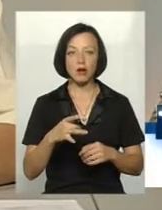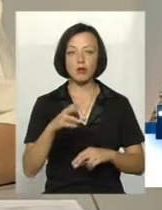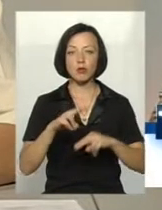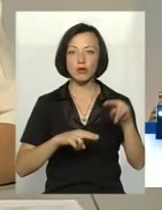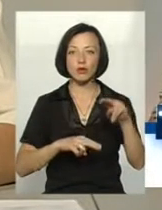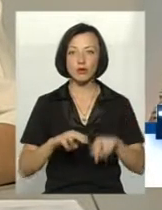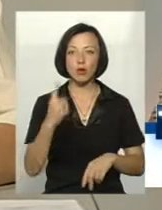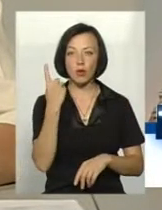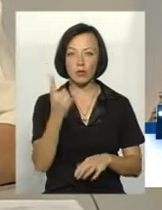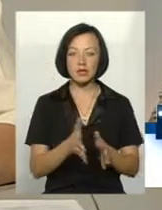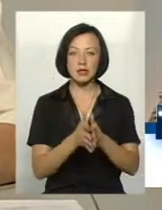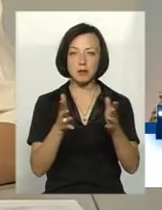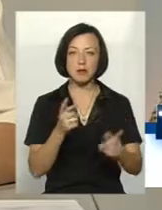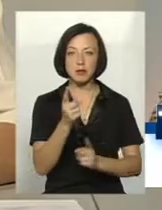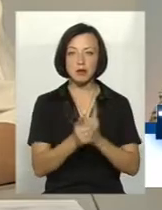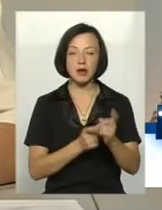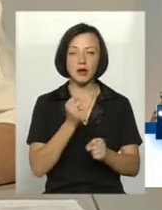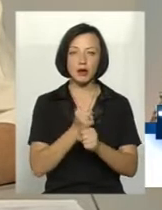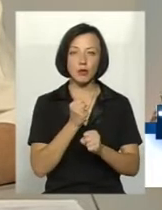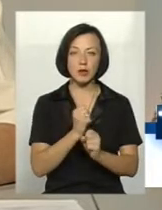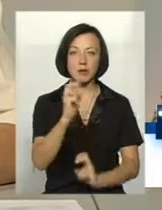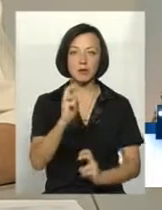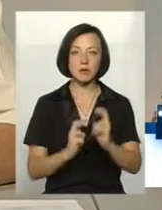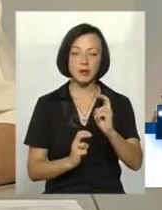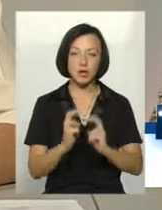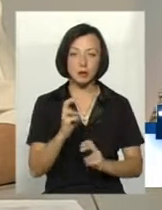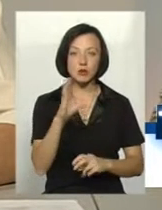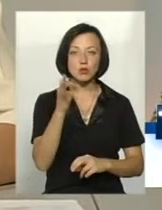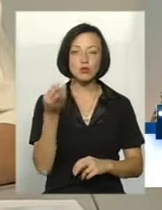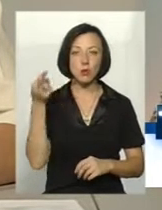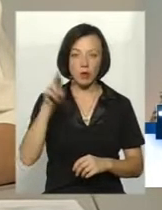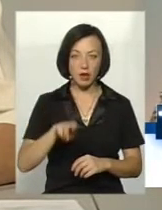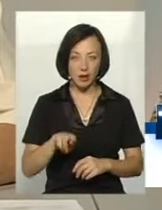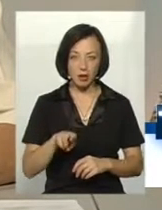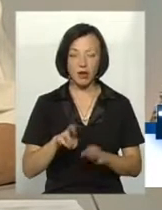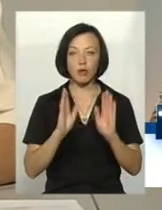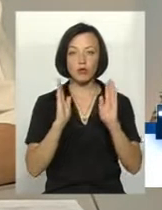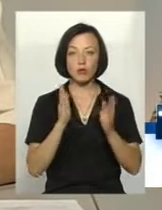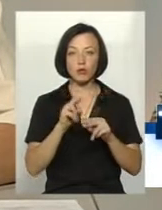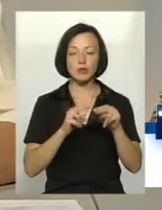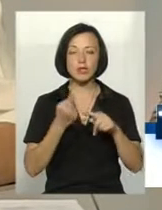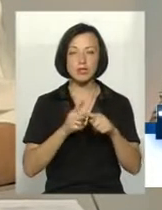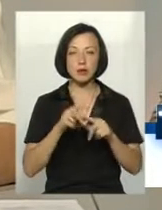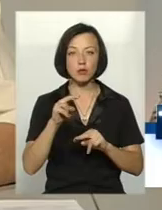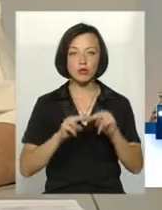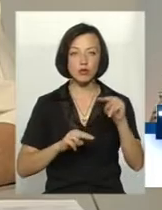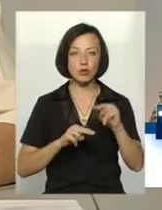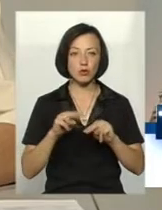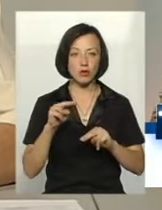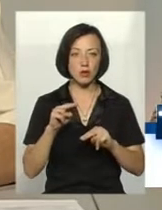один з найбільших переробних підприємств по переробці сої. Її будує...